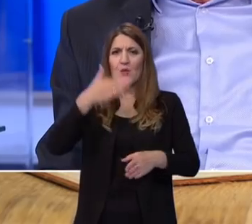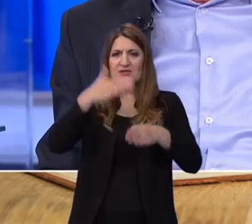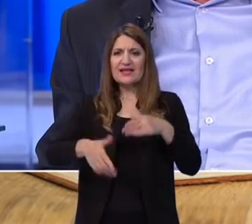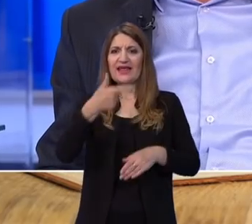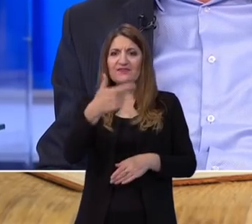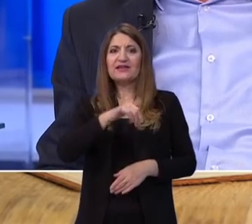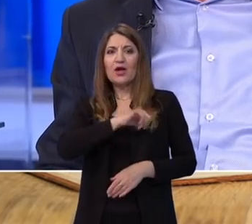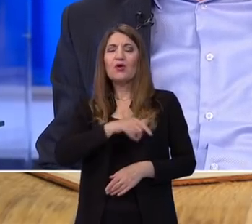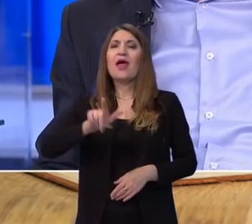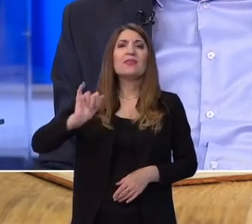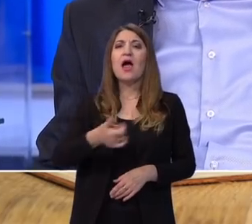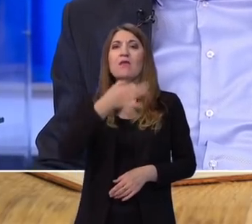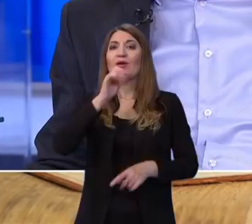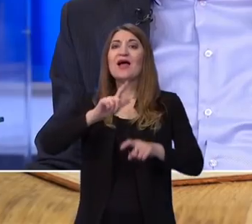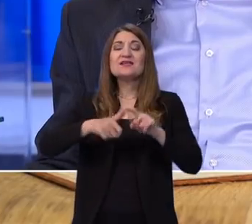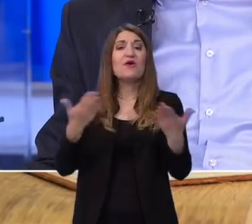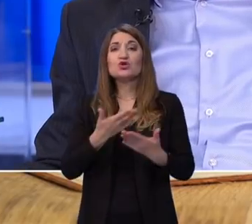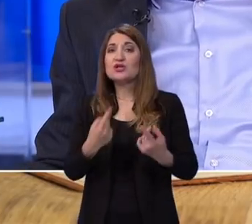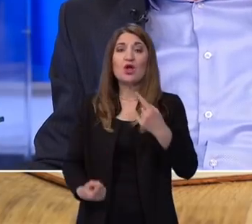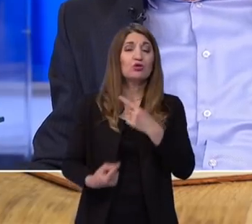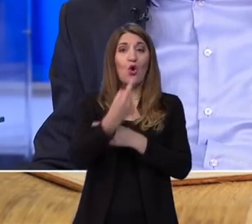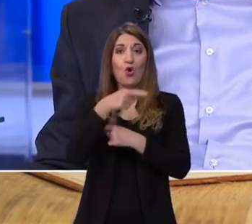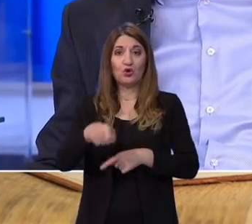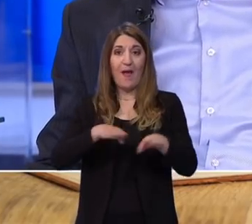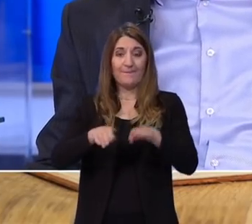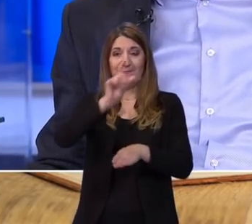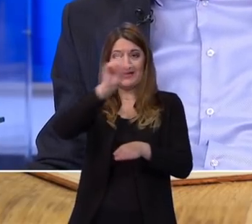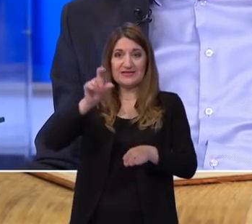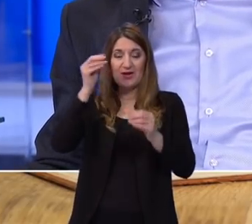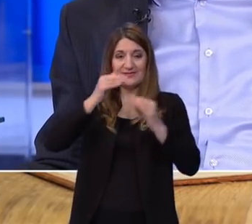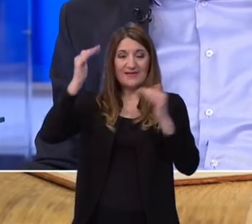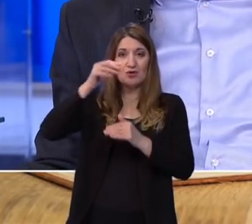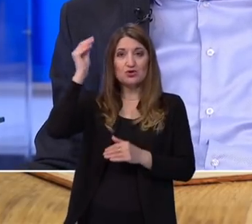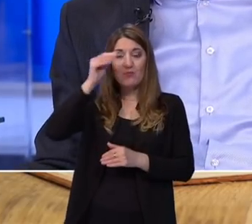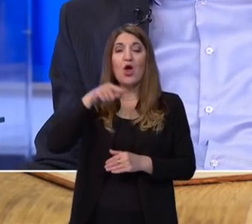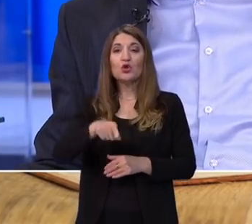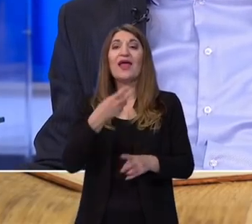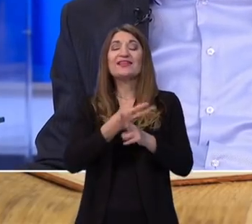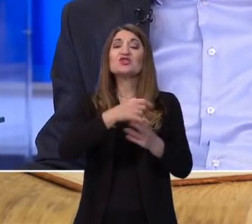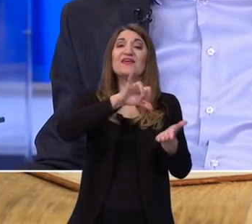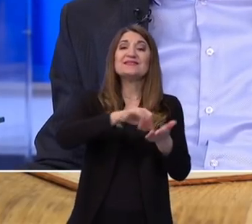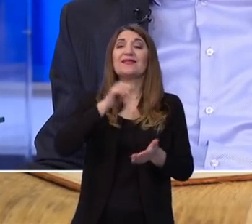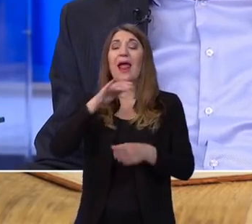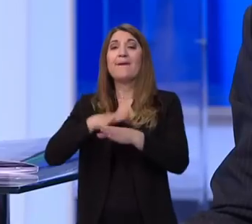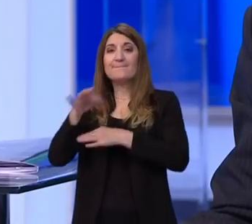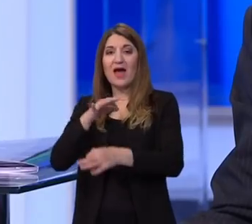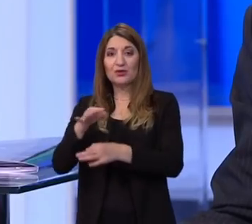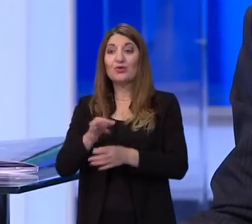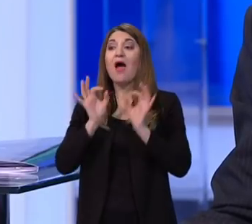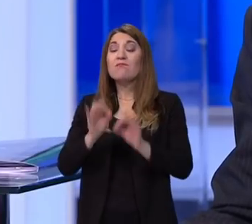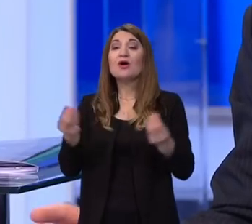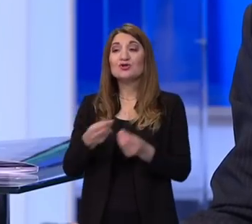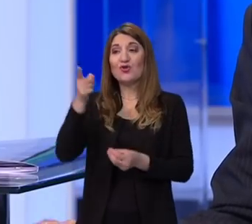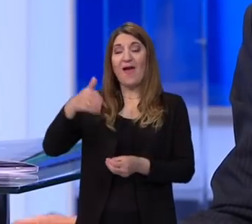godina jedna od najboljih stvari koja se dogodila u Ministarstvu znanosti obrazovanja je Nacionalni centar i državna matura, upravo na tragu svega ovog što je mladi